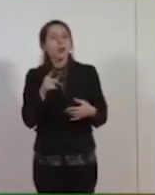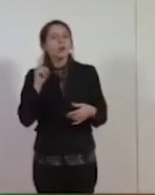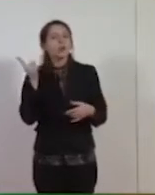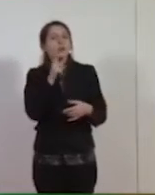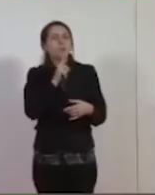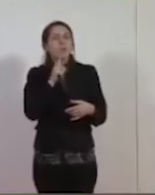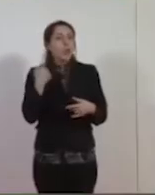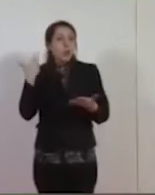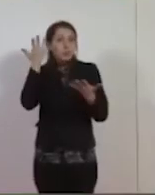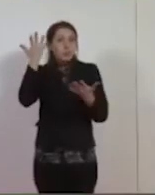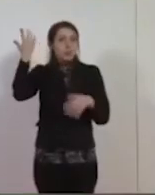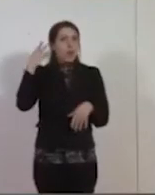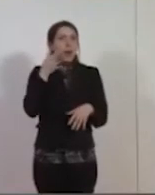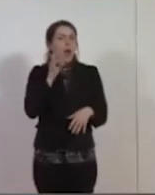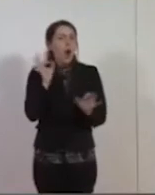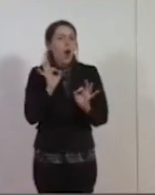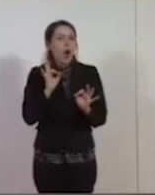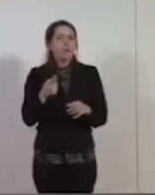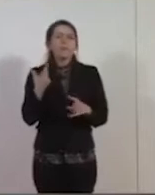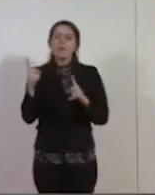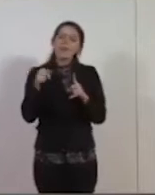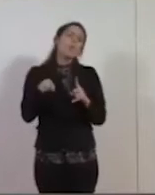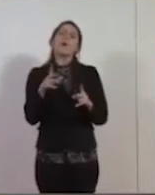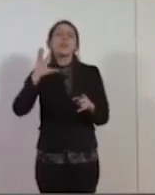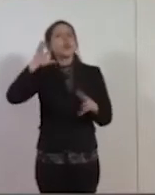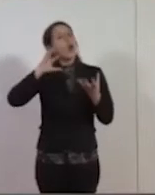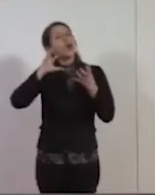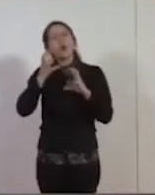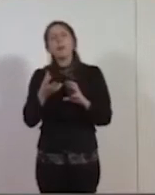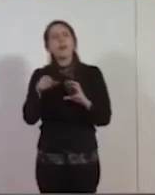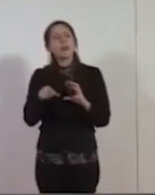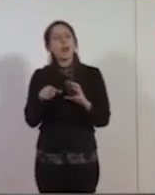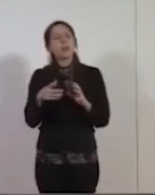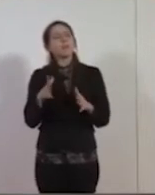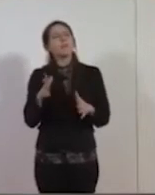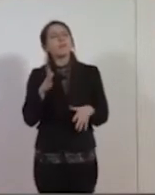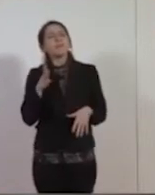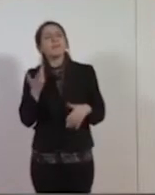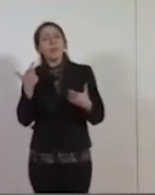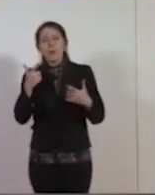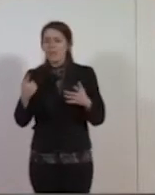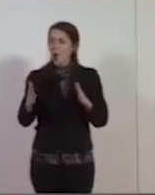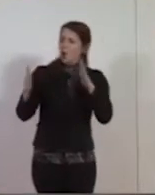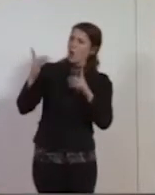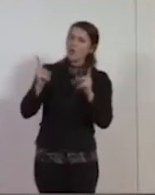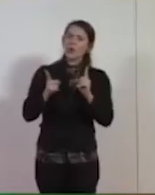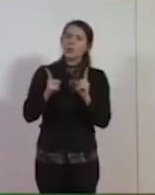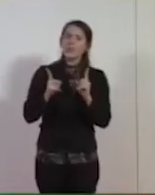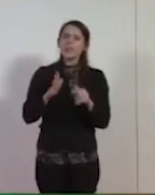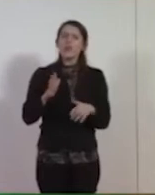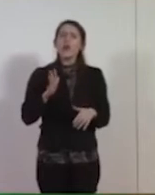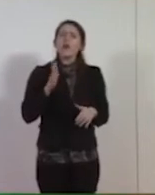complicato, perché più che la politica e il confronto politico, sembrava emergere un elemento di